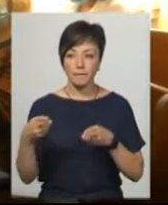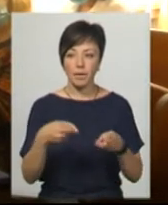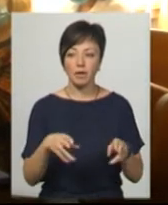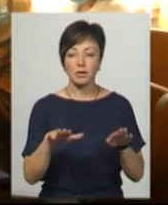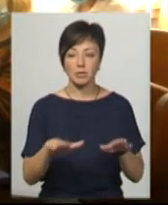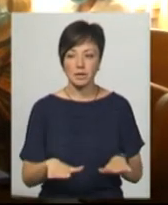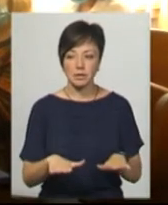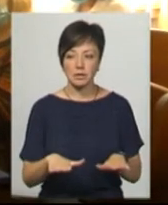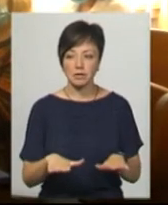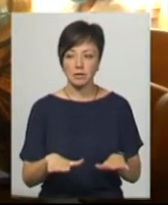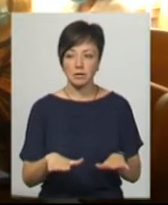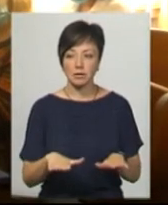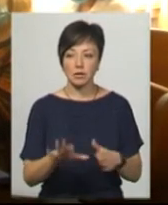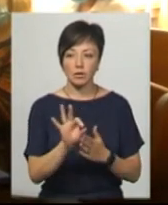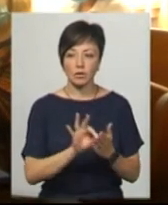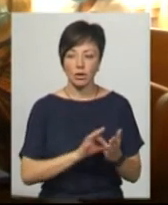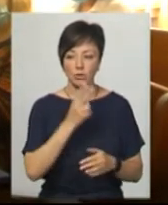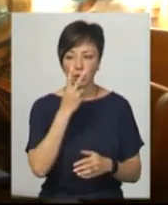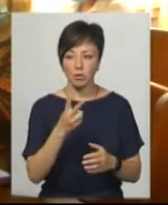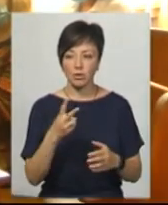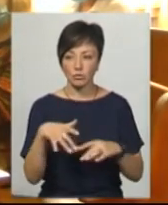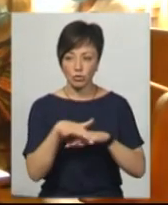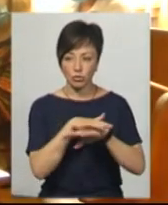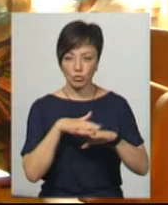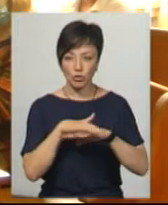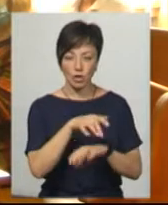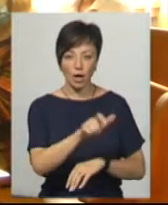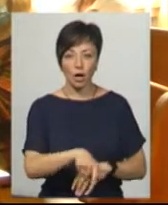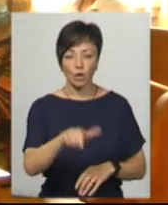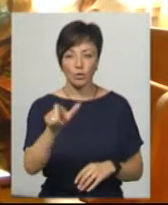одразу побачили скупчення людей.